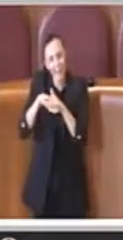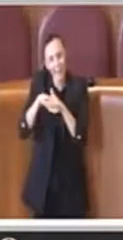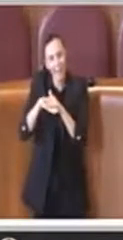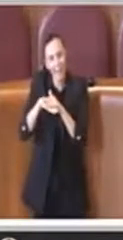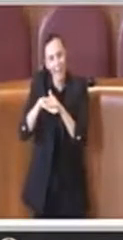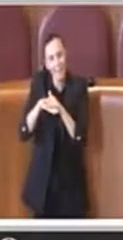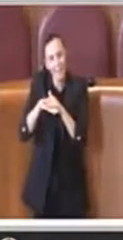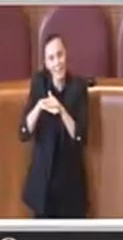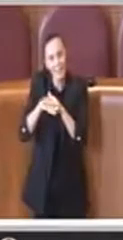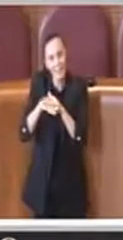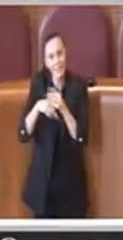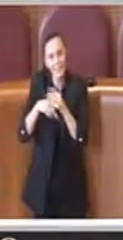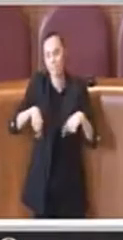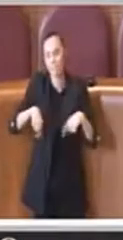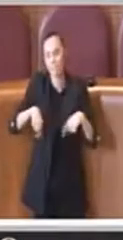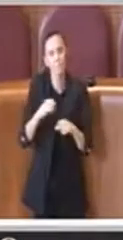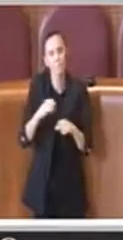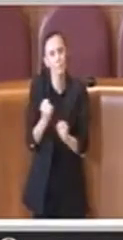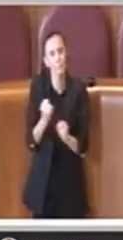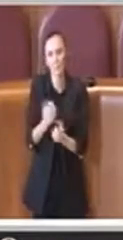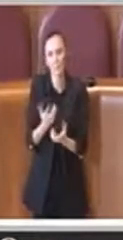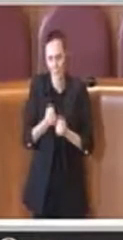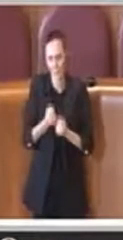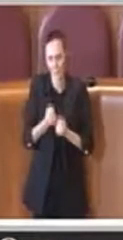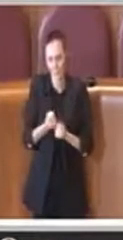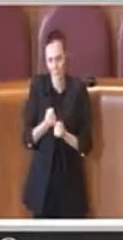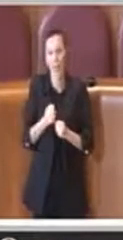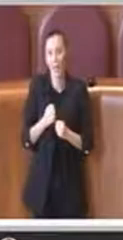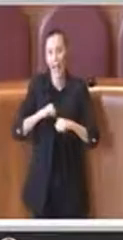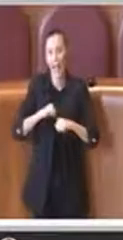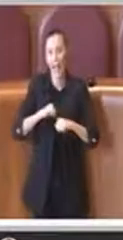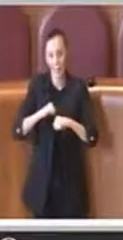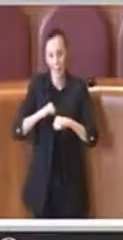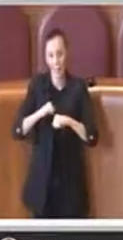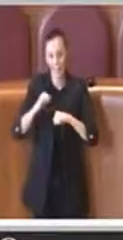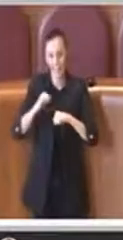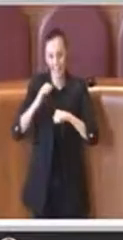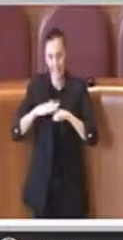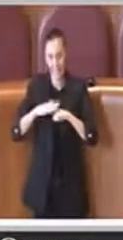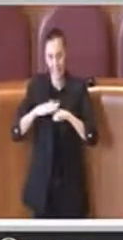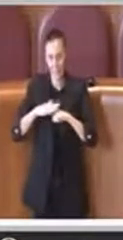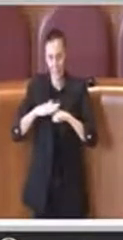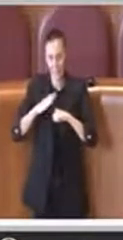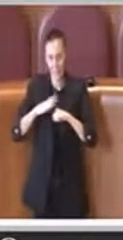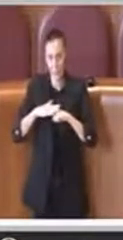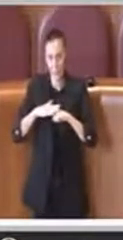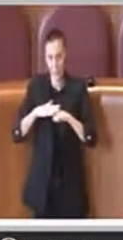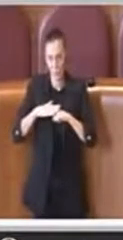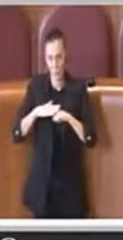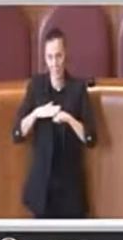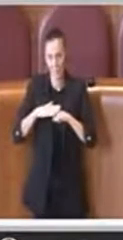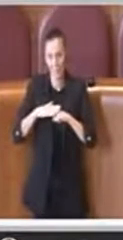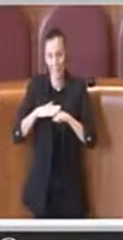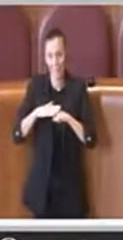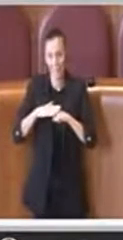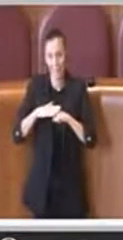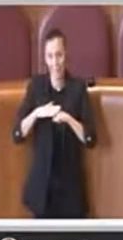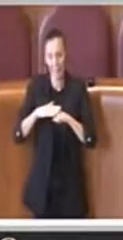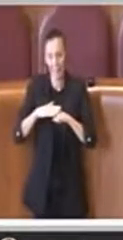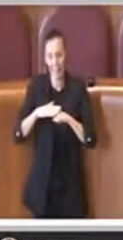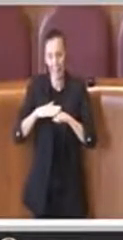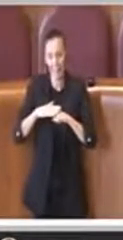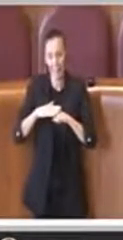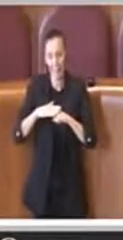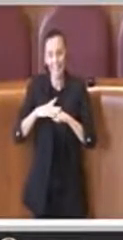che l'amministrazione ritorni ad assumere ma evidentemente si devono creare le